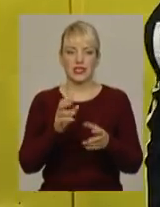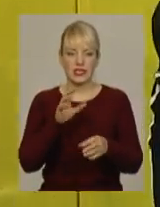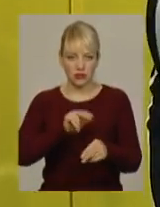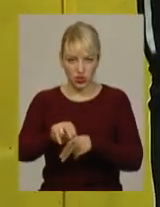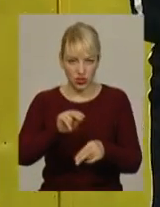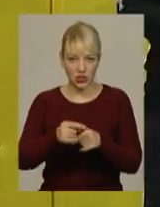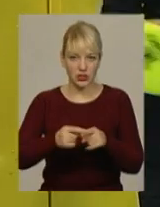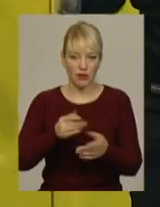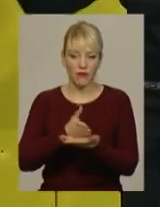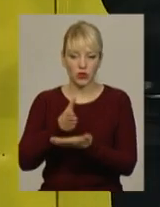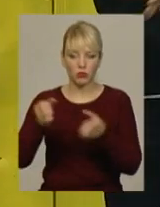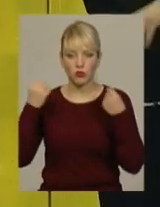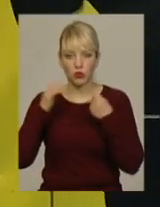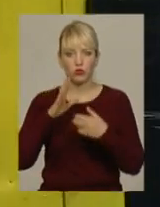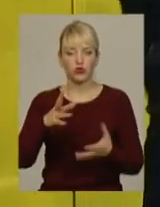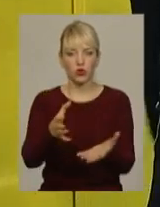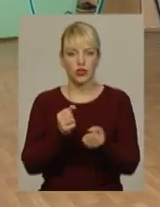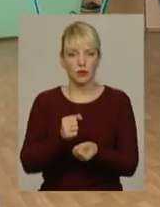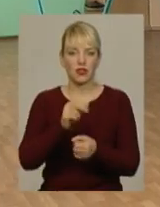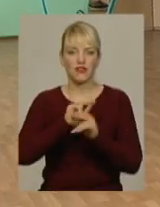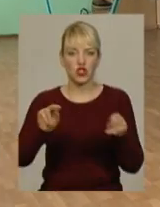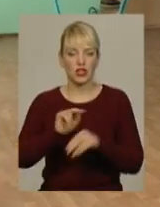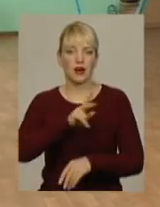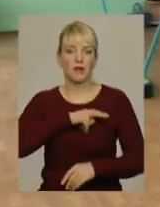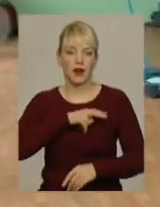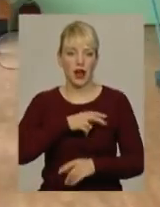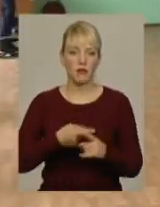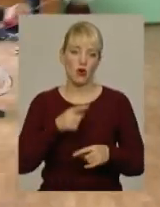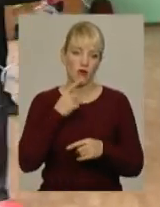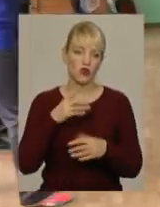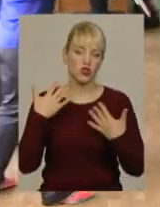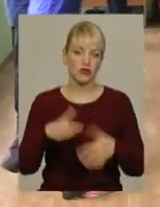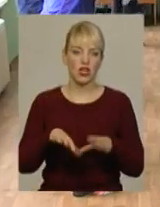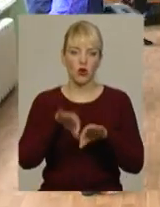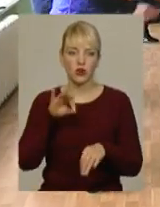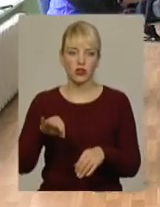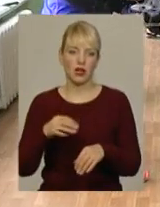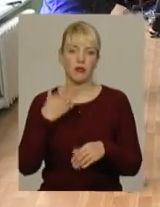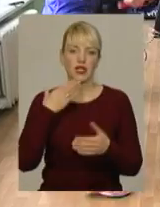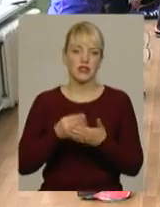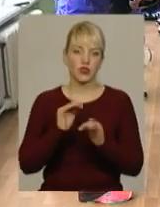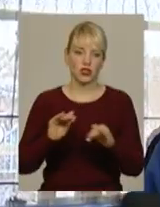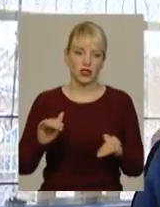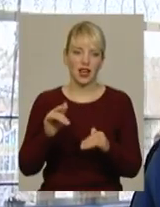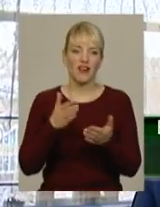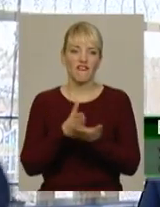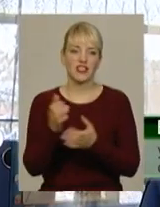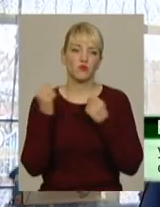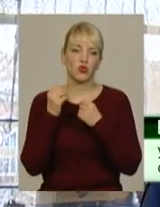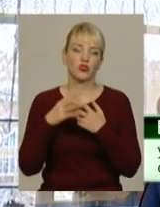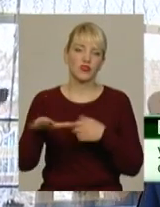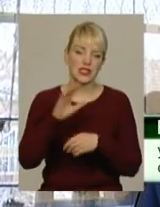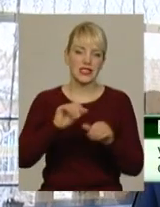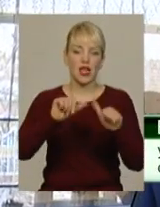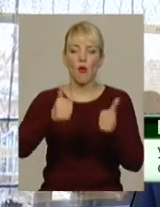Учитель фізичного виховання Солопковиця Меленецького району Володимир Бакогенчук каже, вже обрав для своїх вихованців види спорту. У принципі, всі